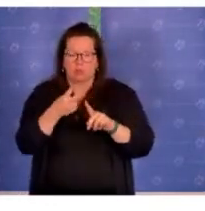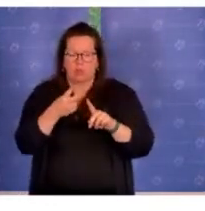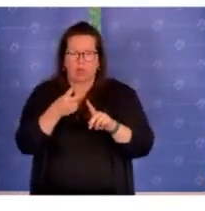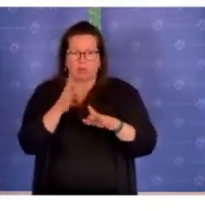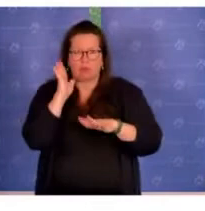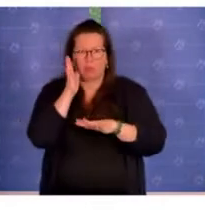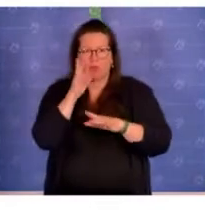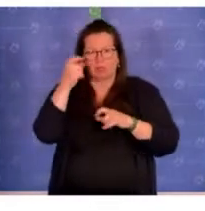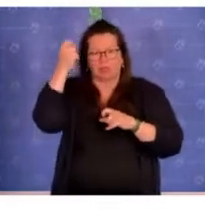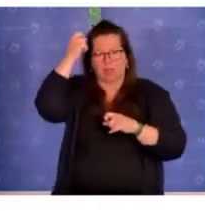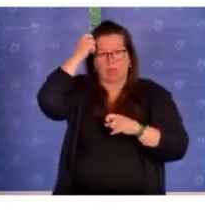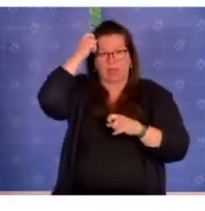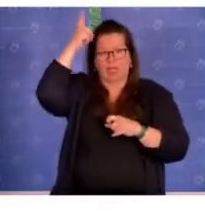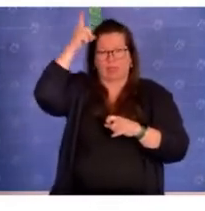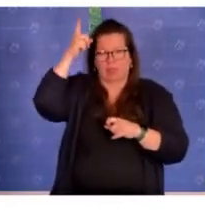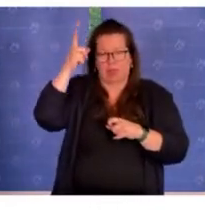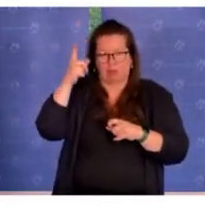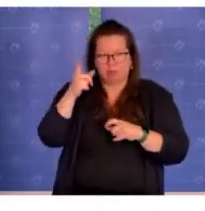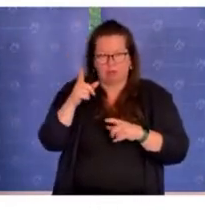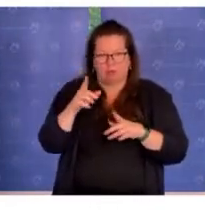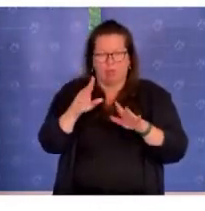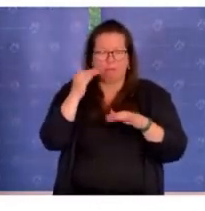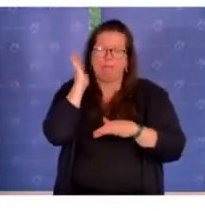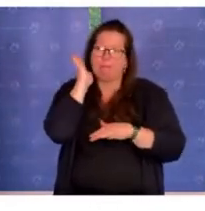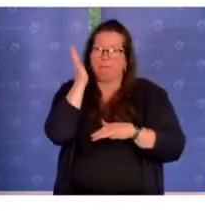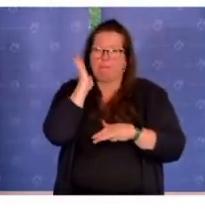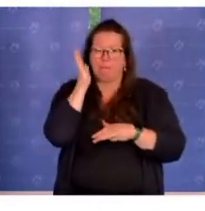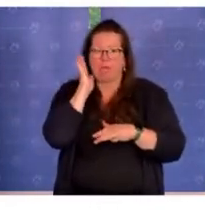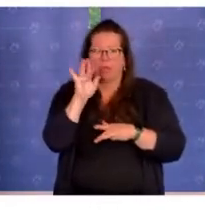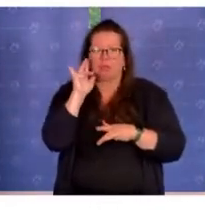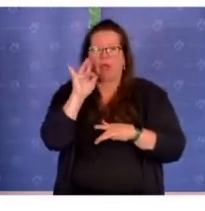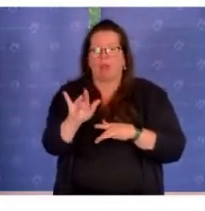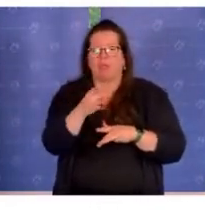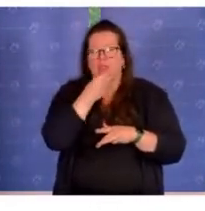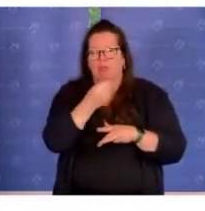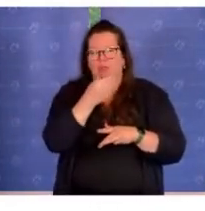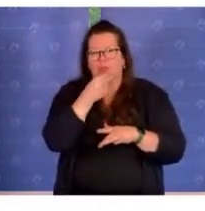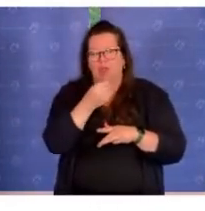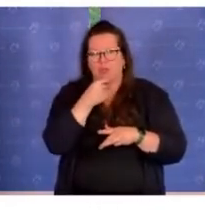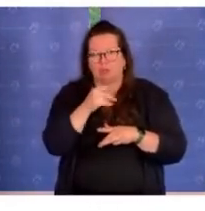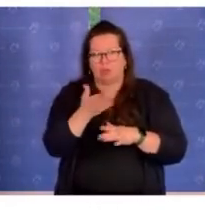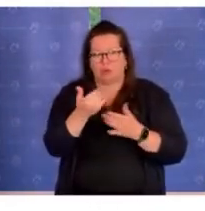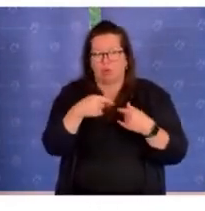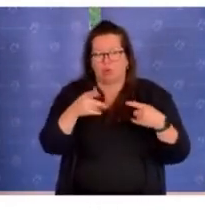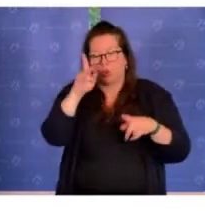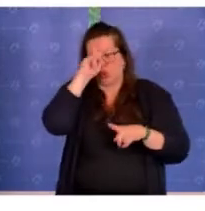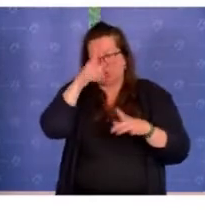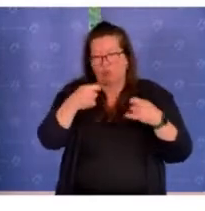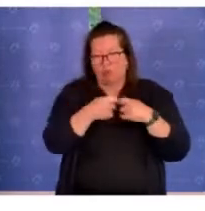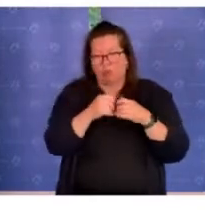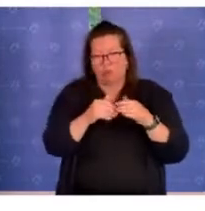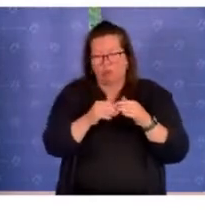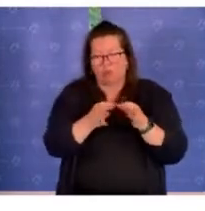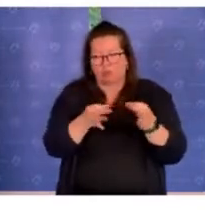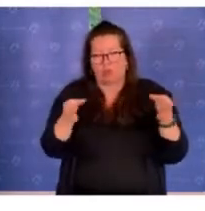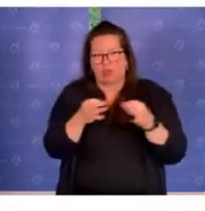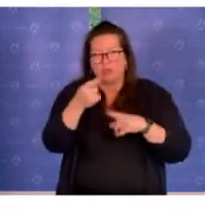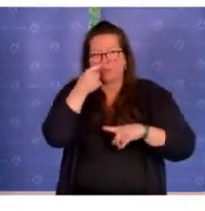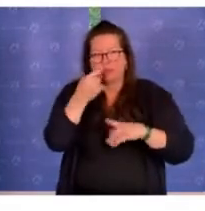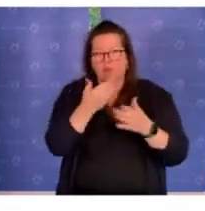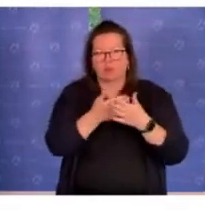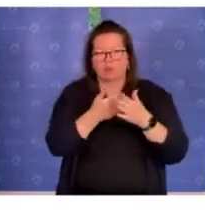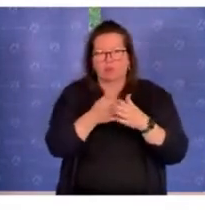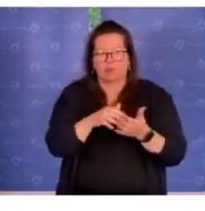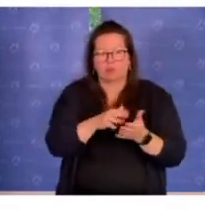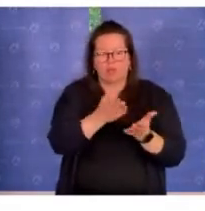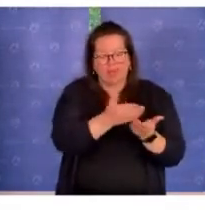des Expertinnenkreises Antisemitismus des Deutschen Bundestages und erst wenn ein Thema ressortiert ist, also das heißt, wenn es sozusagen in einer